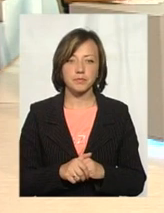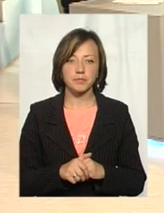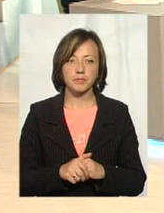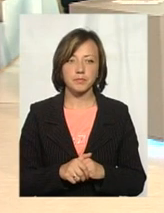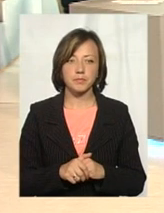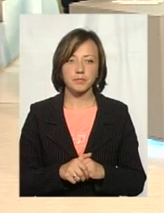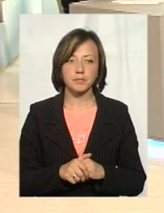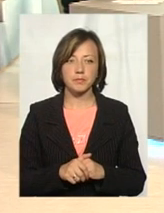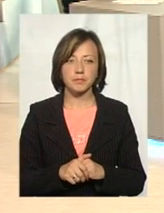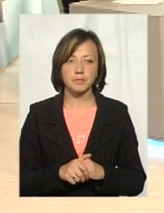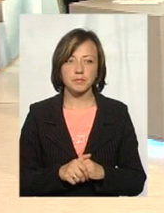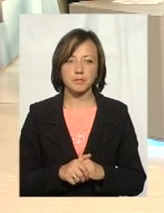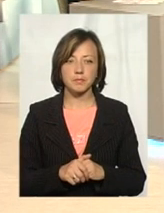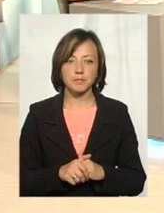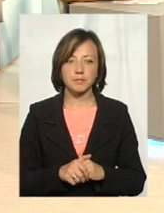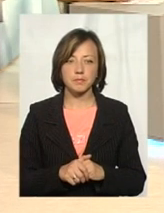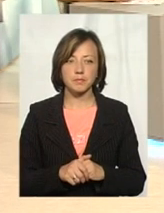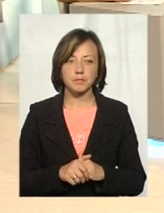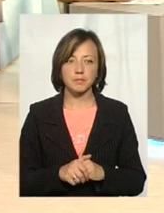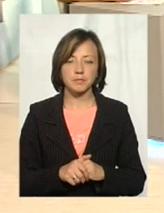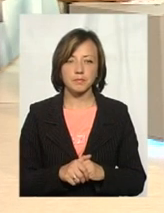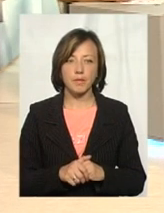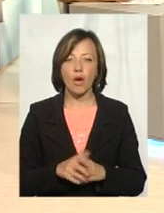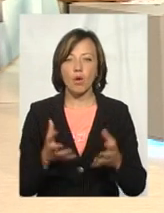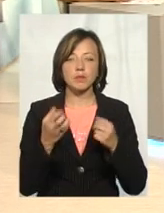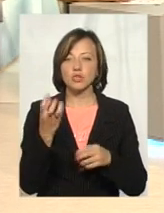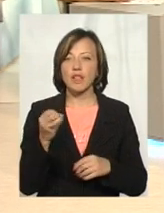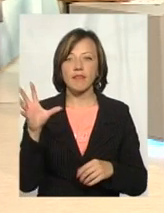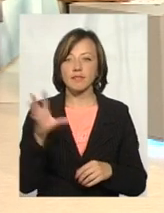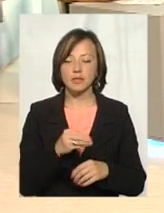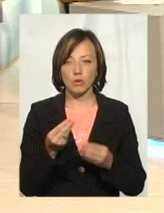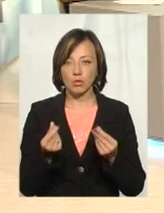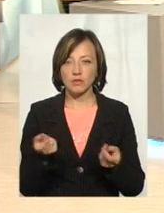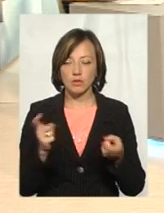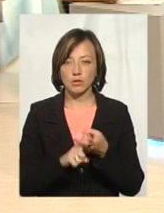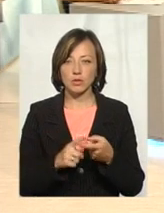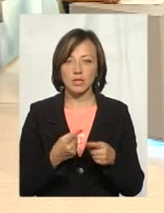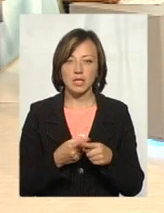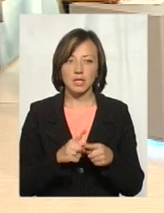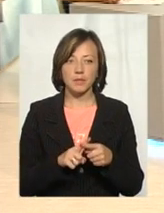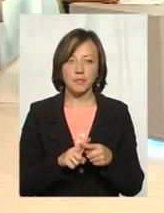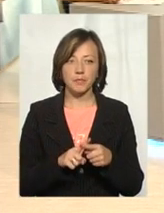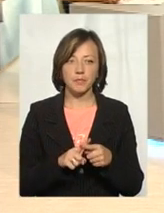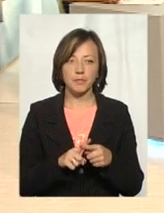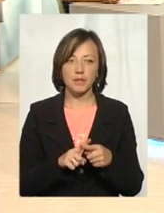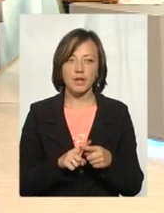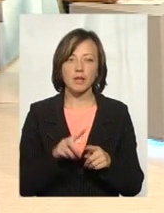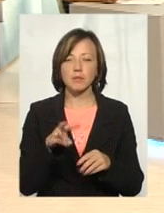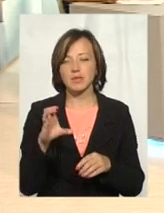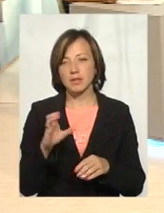Достовима інформація така, що вони отримали ще не всі кошти. У зв'язку з цією перетасовкою, відбувається,